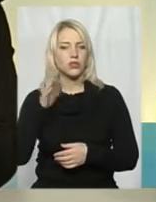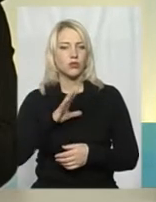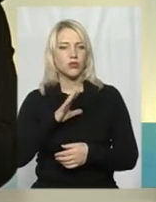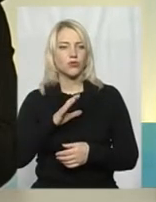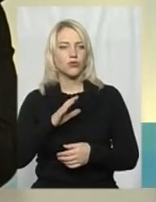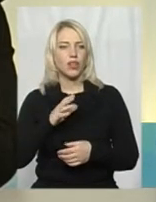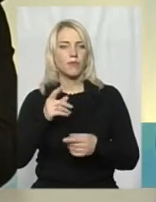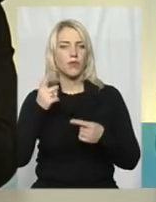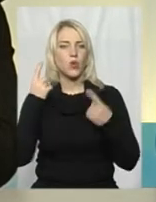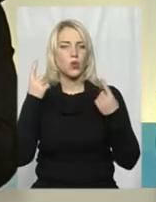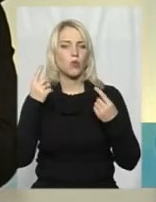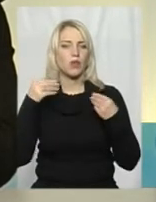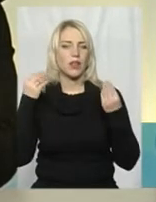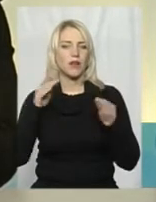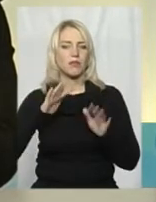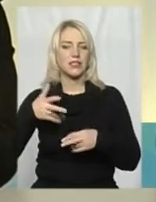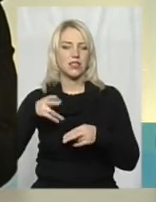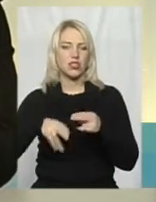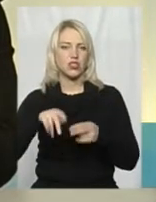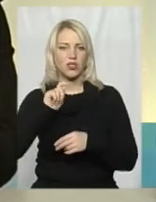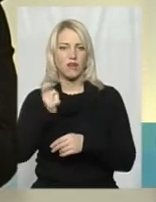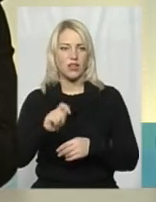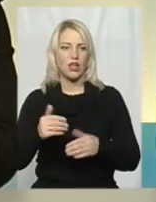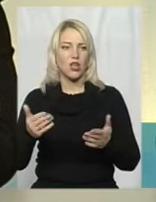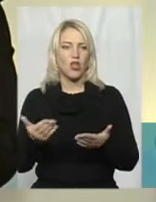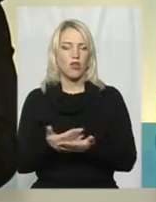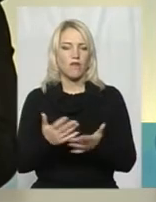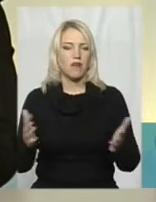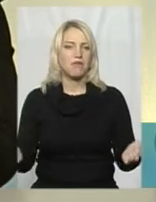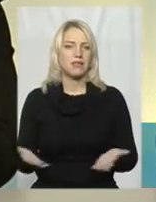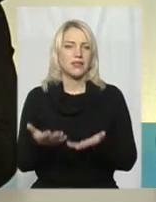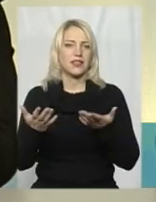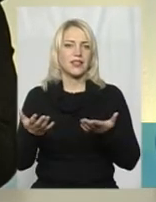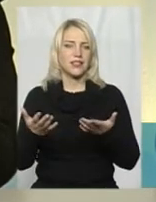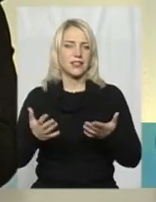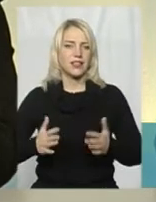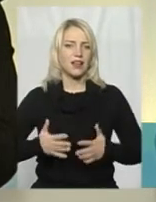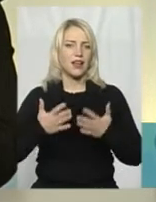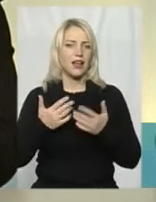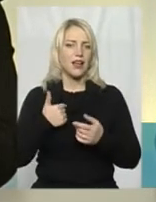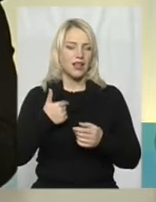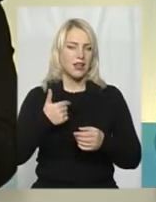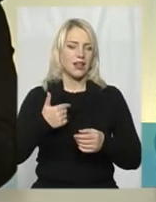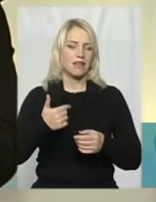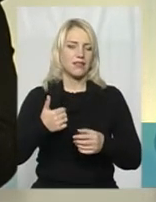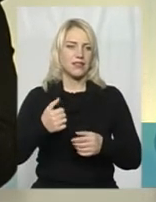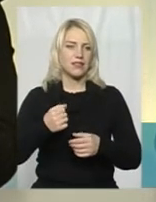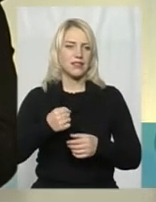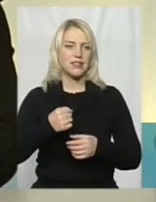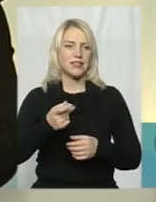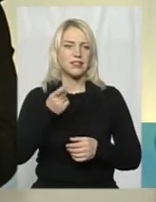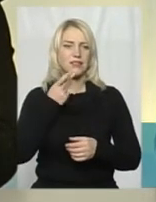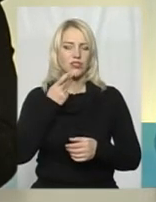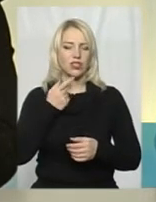ювілей після закінчення війни, нове піднесення. Я завжди намагаюся реконструювати свого діда. Я